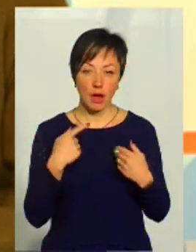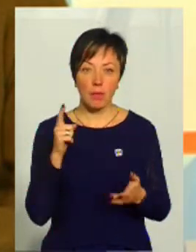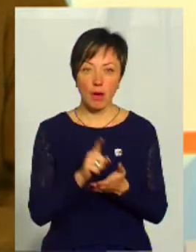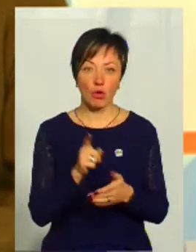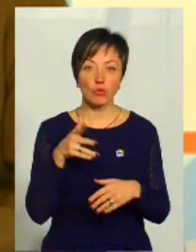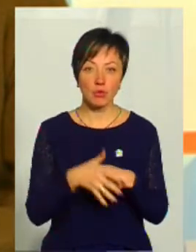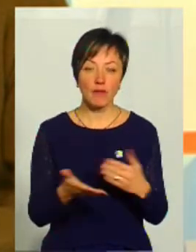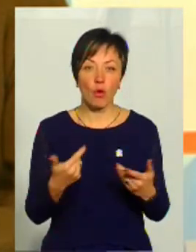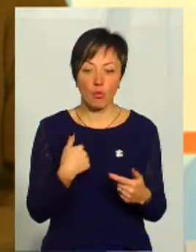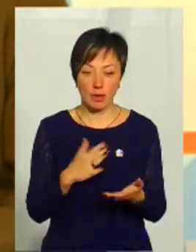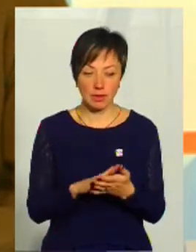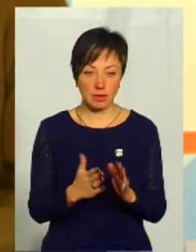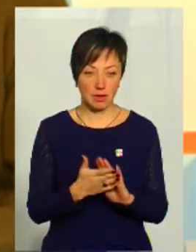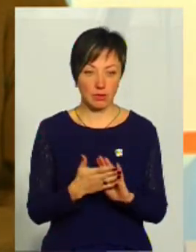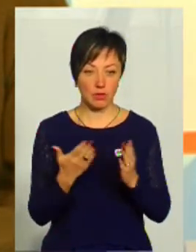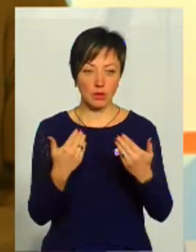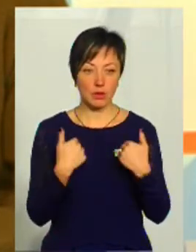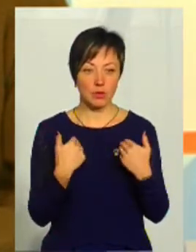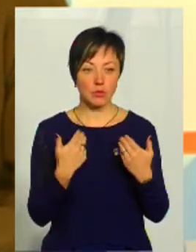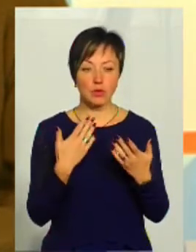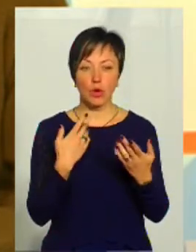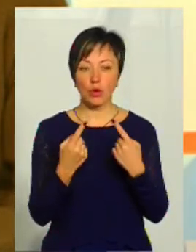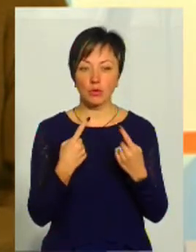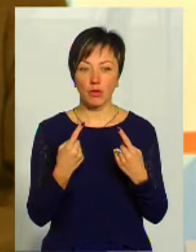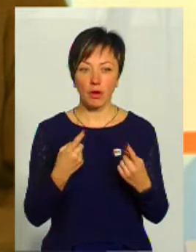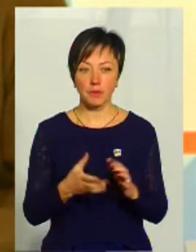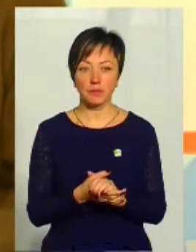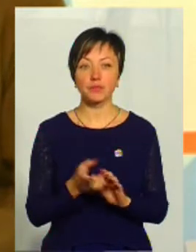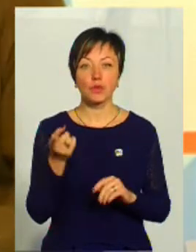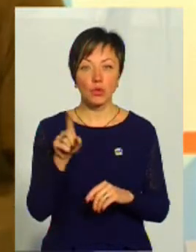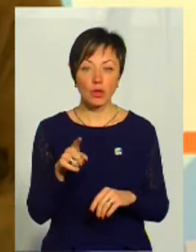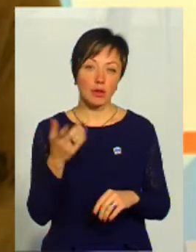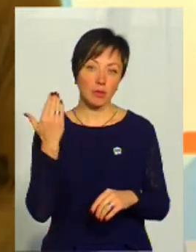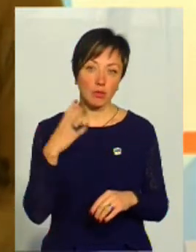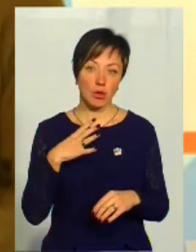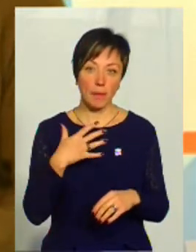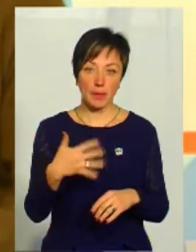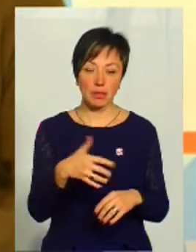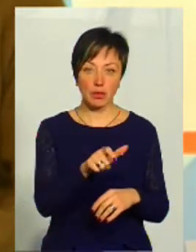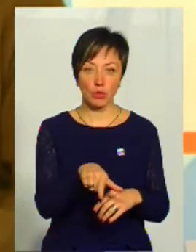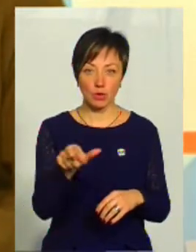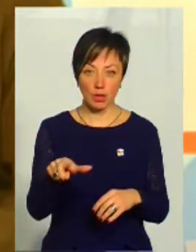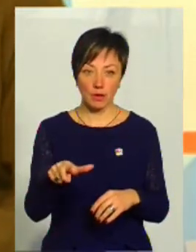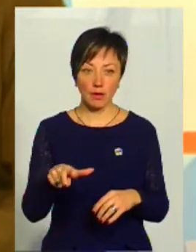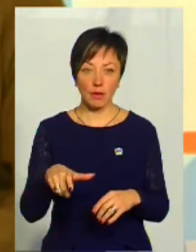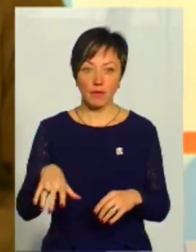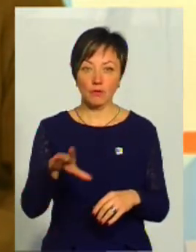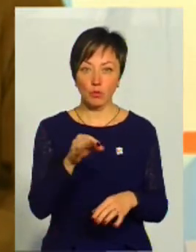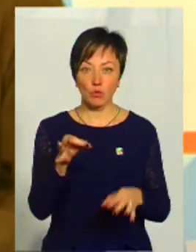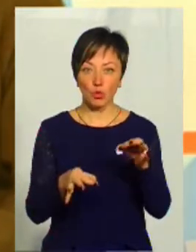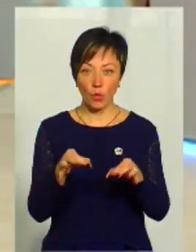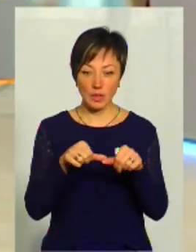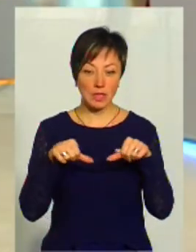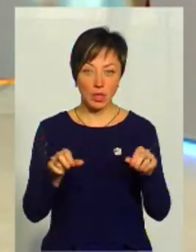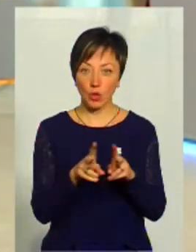маю розуміти, в якому статусі ви зараз зі мною розмовляєте. Тоді було близько 50 людей в цьому судовому